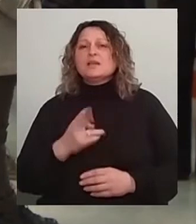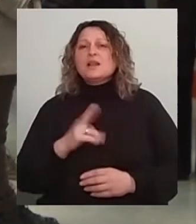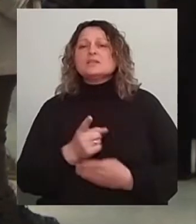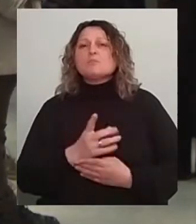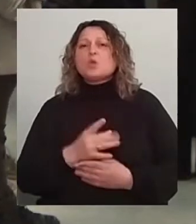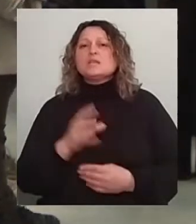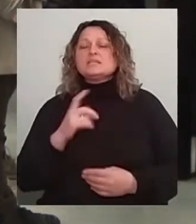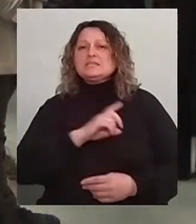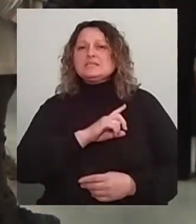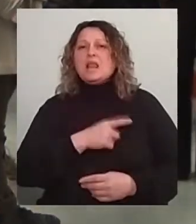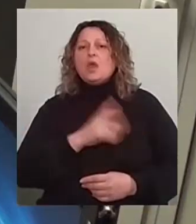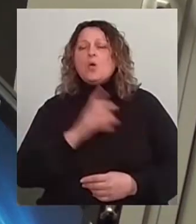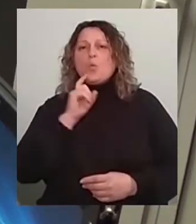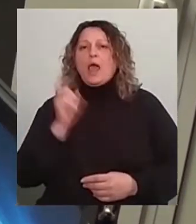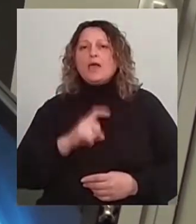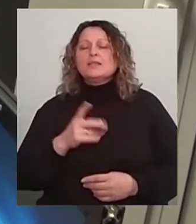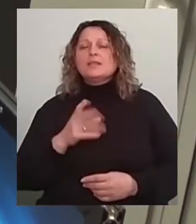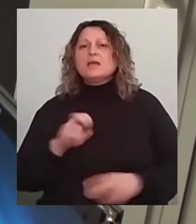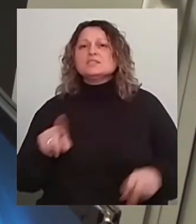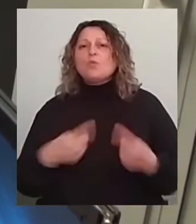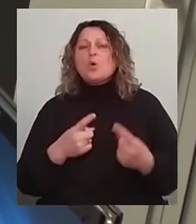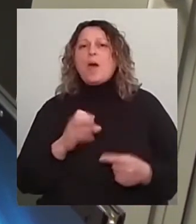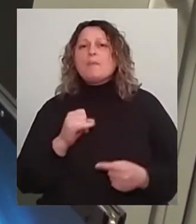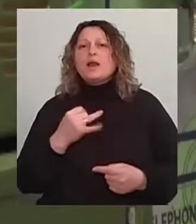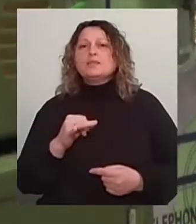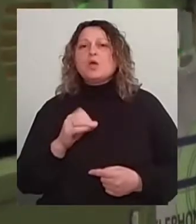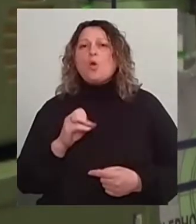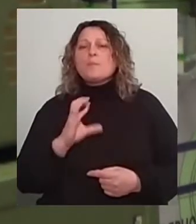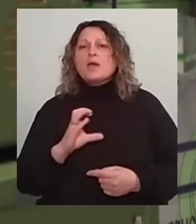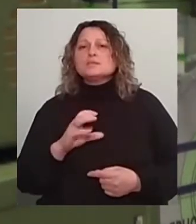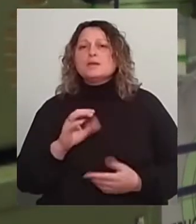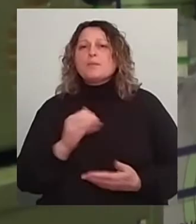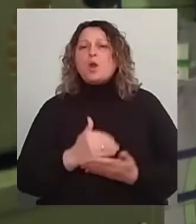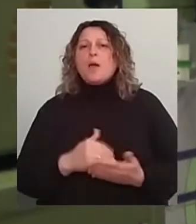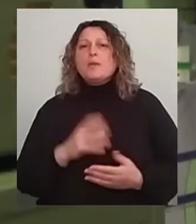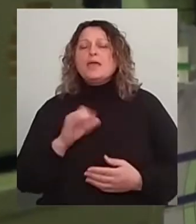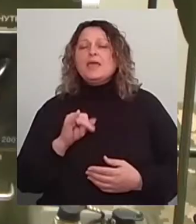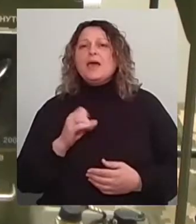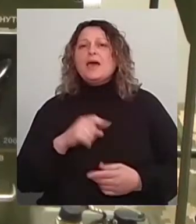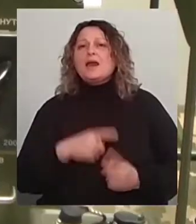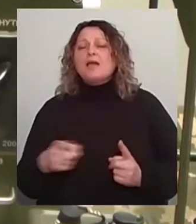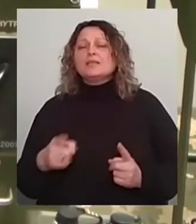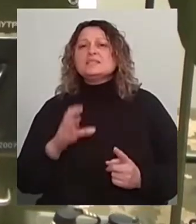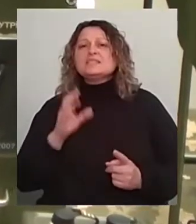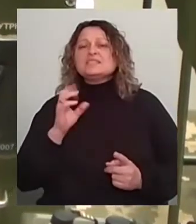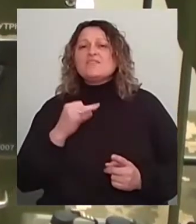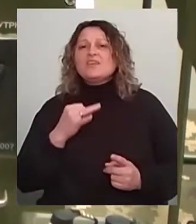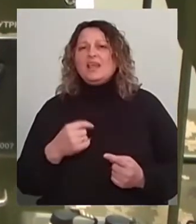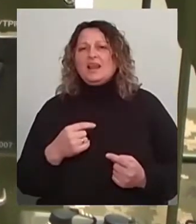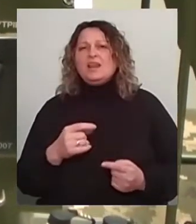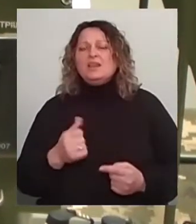України. Над створенням радіоприладів, апаратно-програмних комплексів керування та ряду цивільної техніки працюють близько 400 працівників.